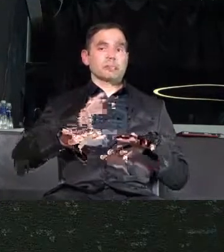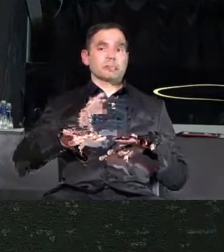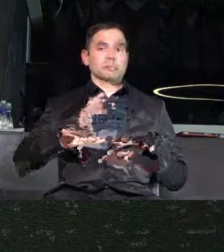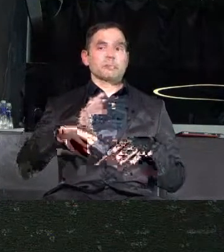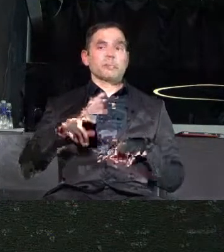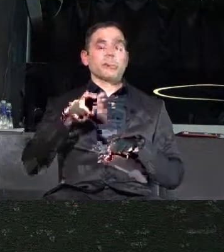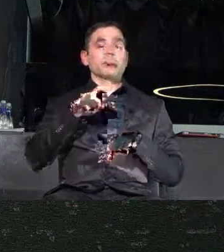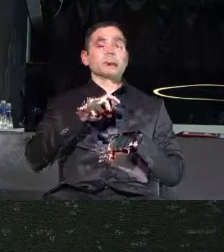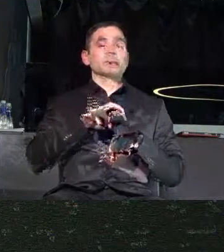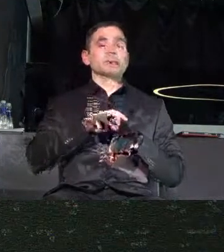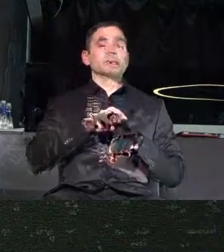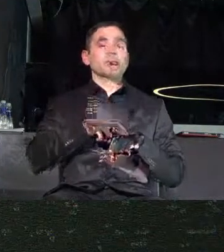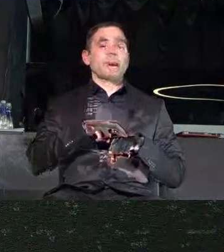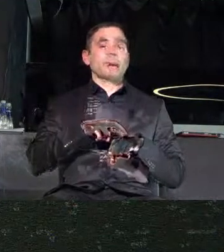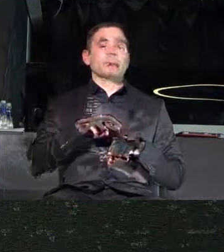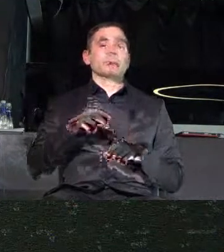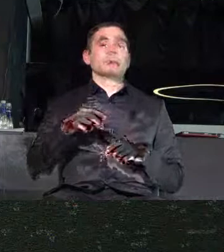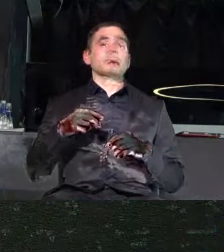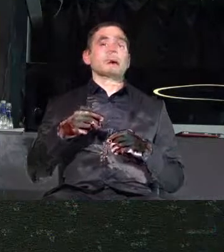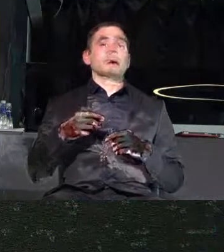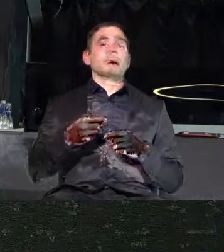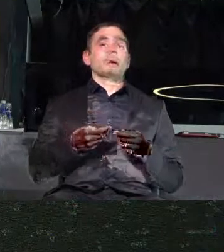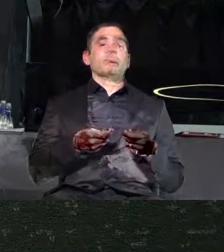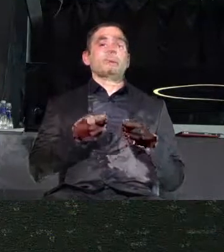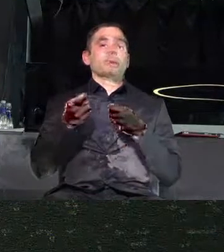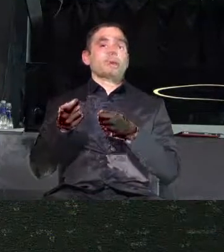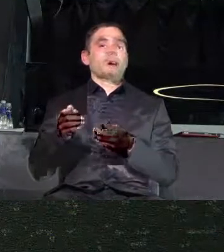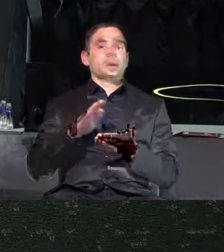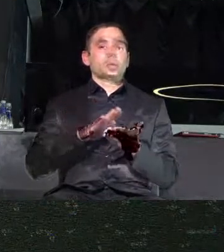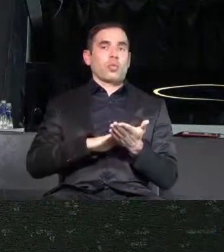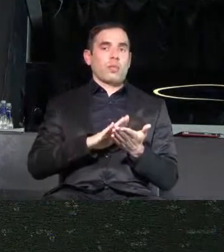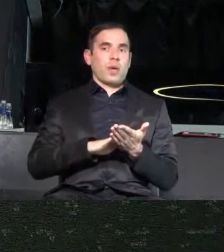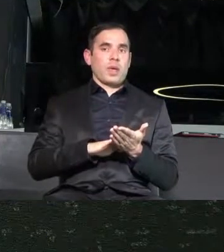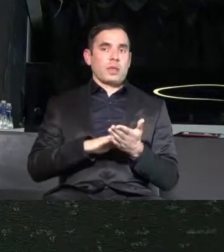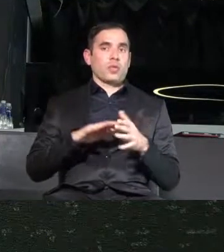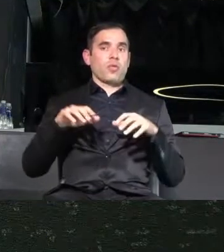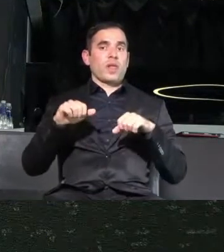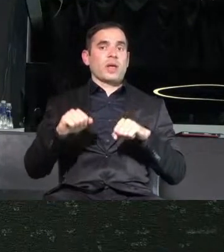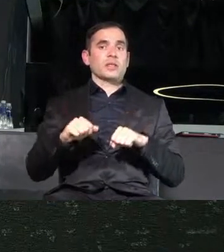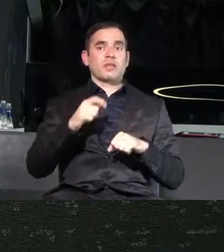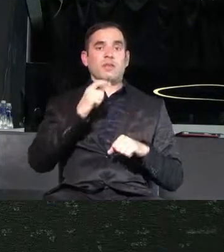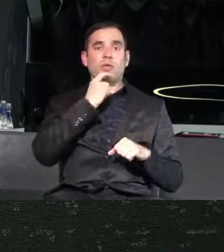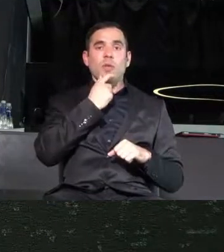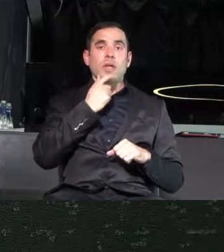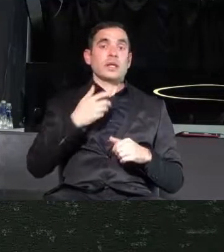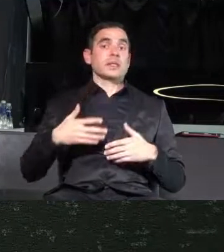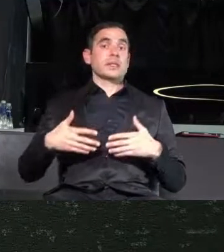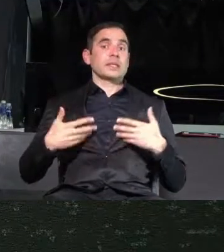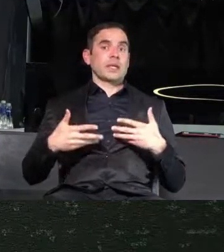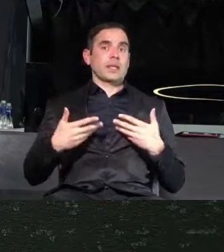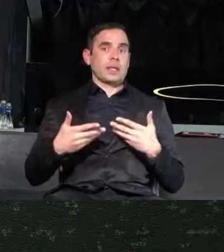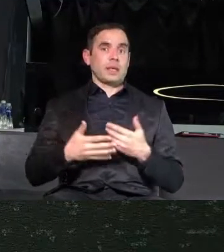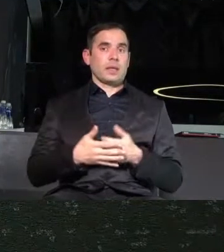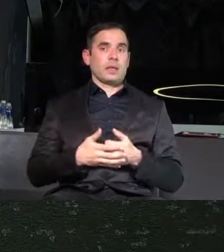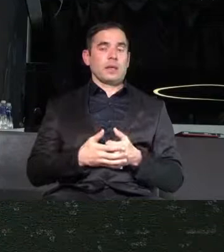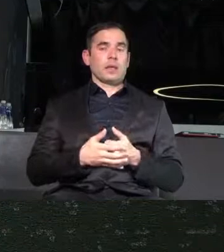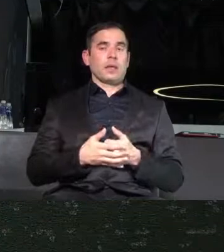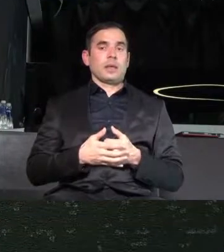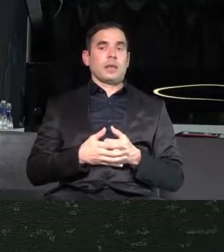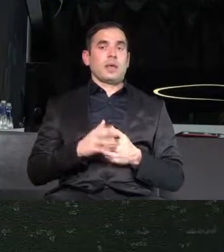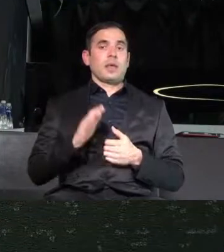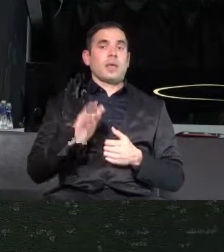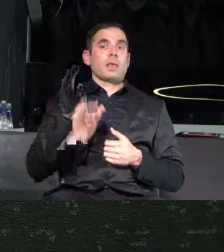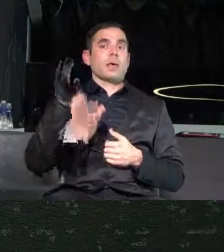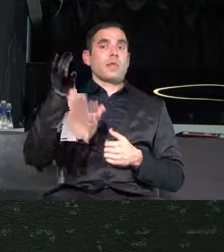подава документи до властите във Великобритания с искане да бъде